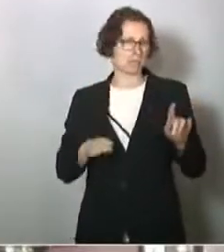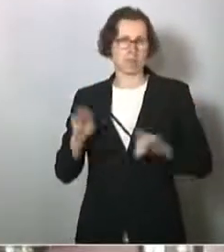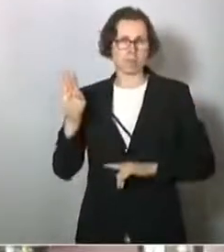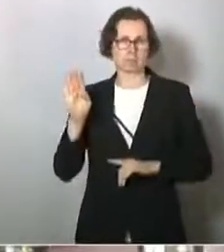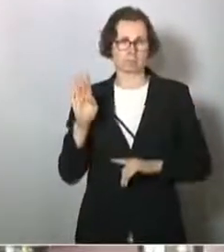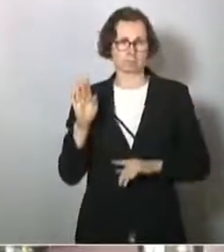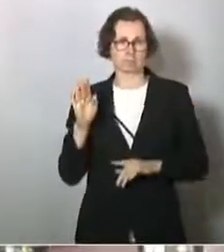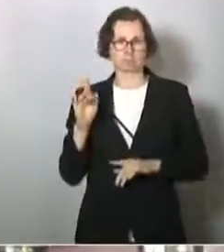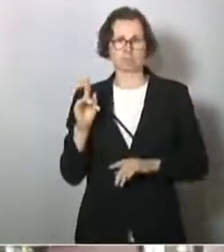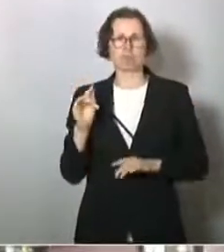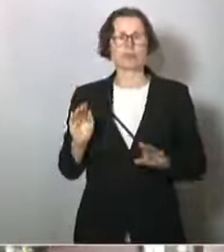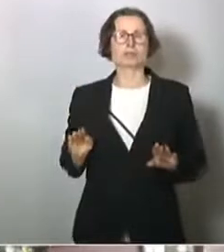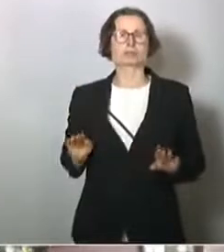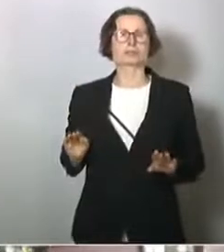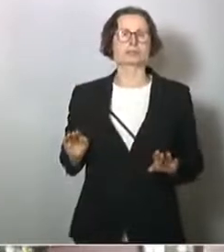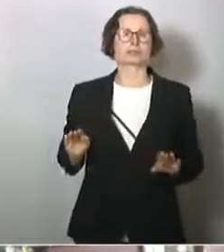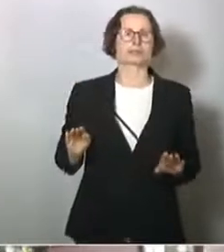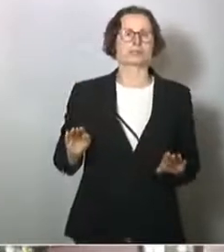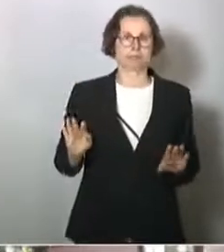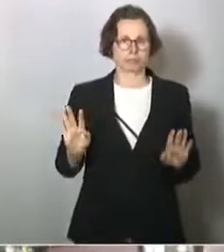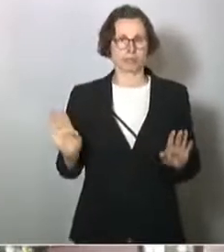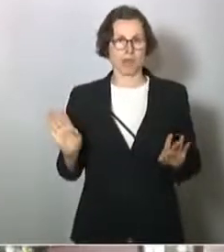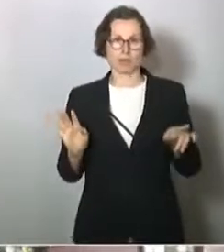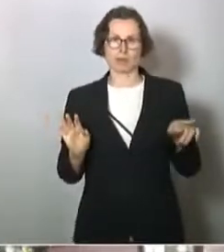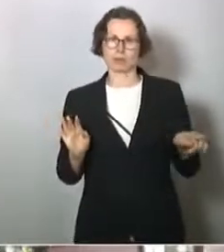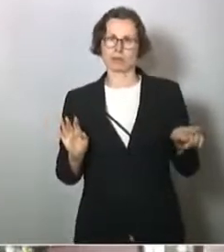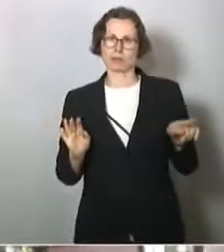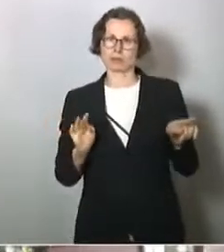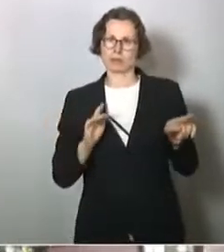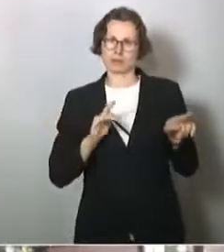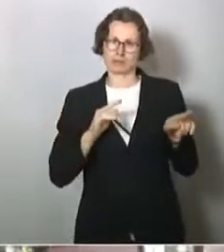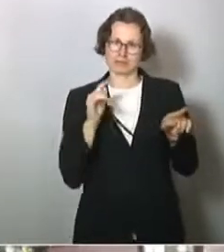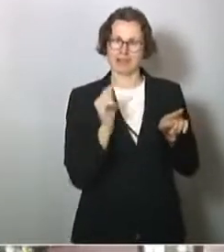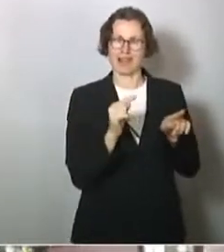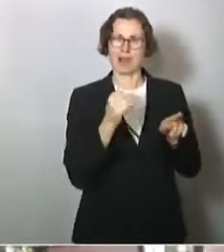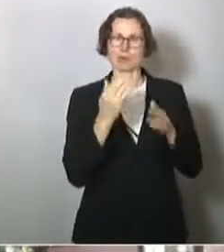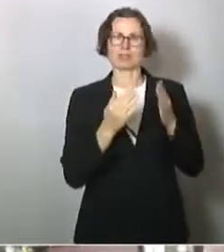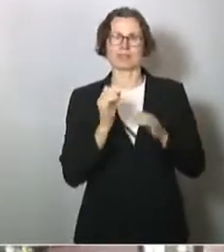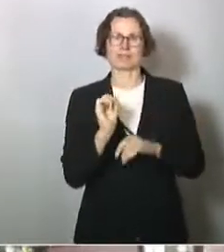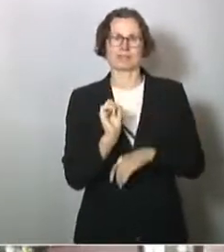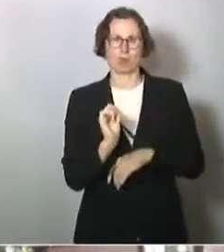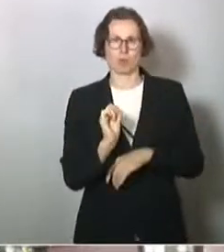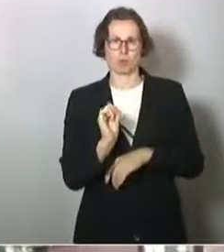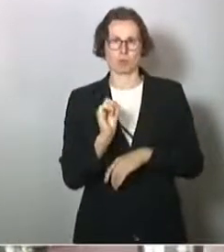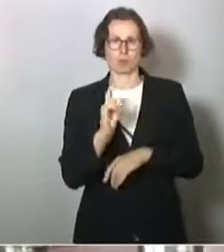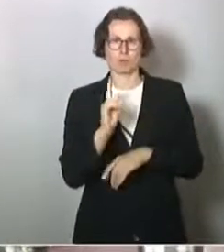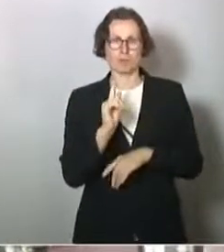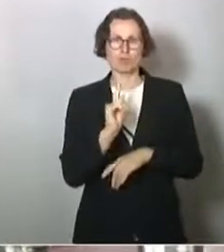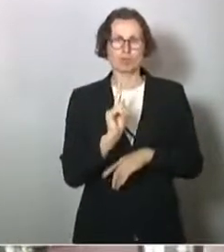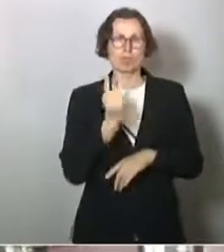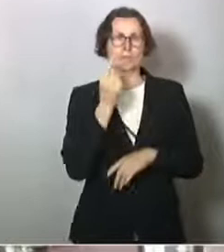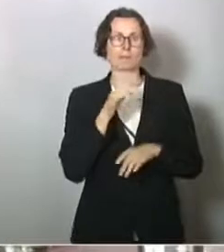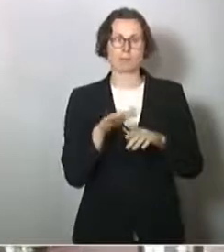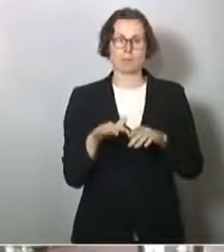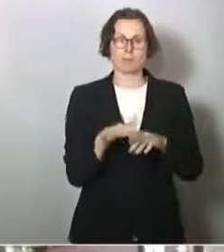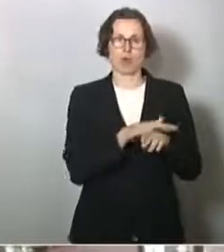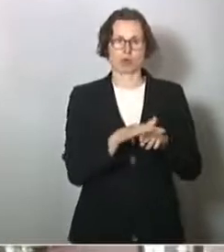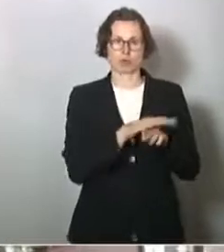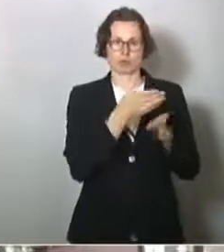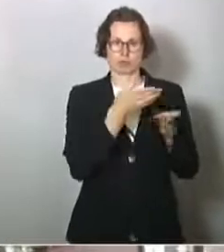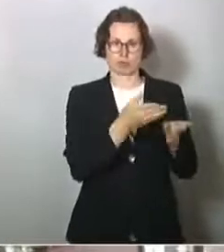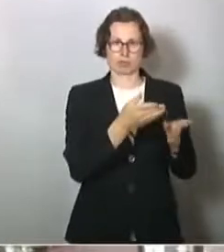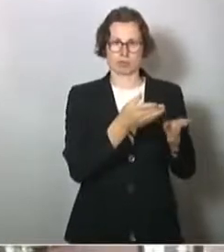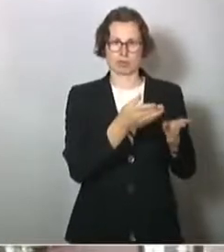oder gar keinen Anstieg in den letzten Wochen, aber einen drastischen Anstieg in bestimmten Bereichen, wo